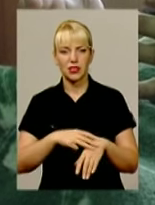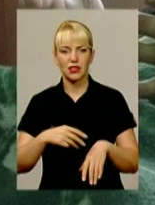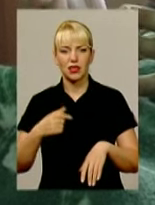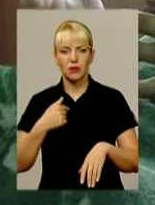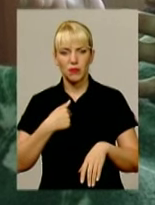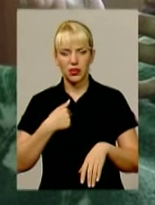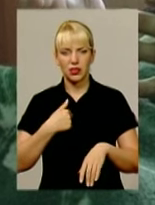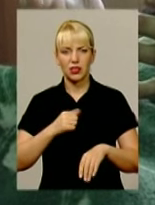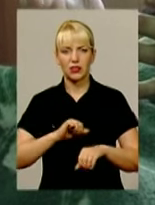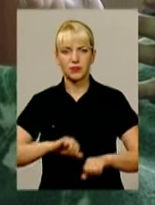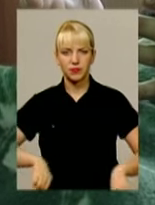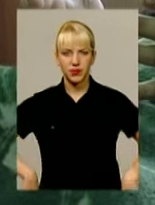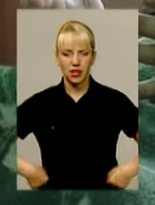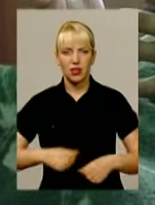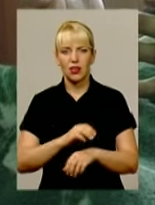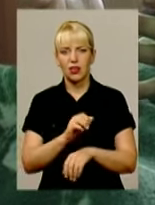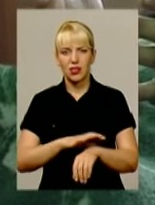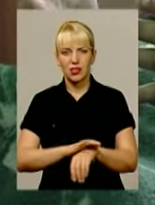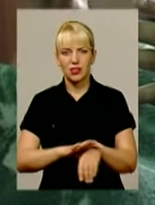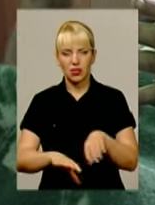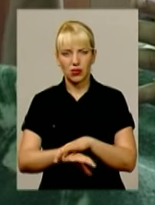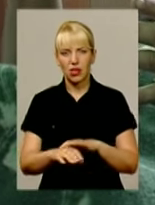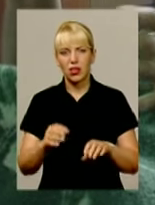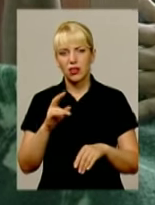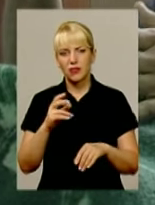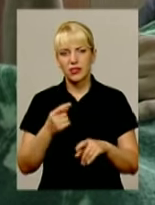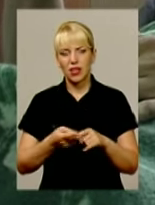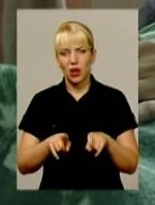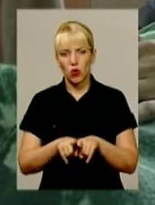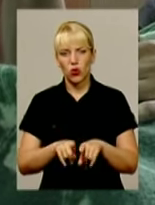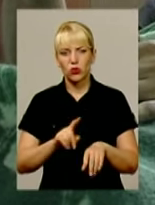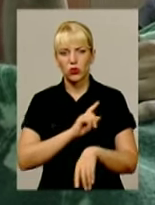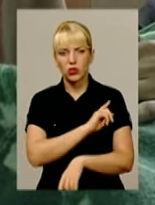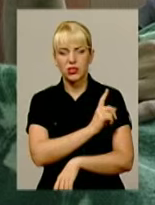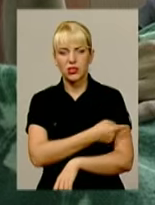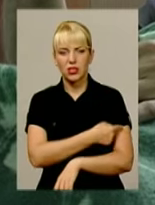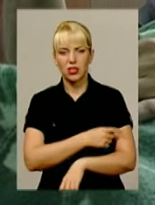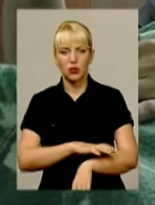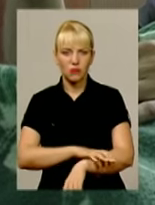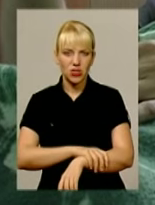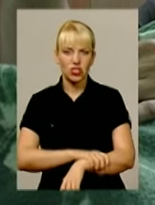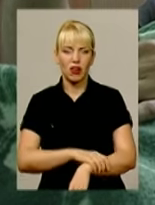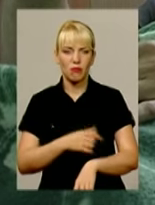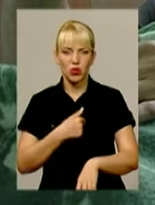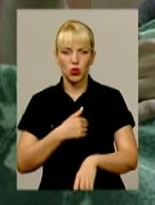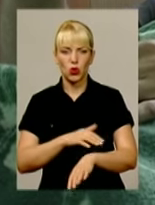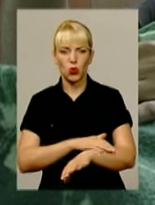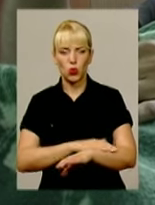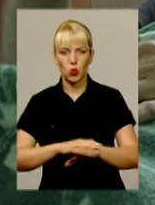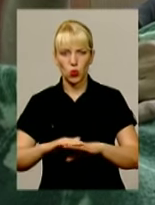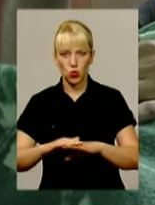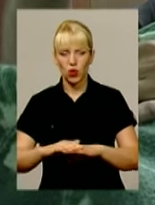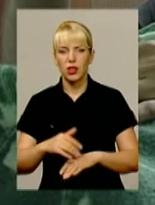мене наділи наручники з такою силою, переживши мені праву руку повністю.